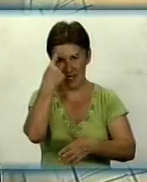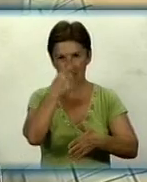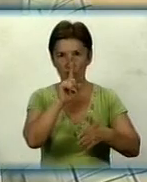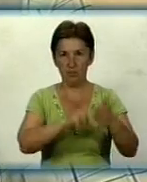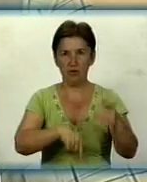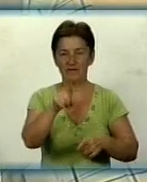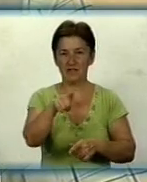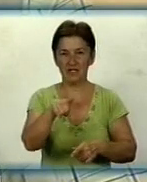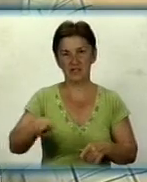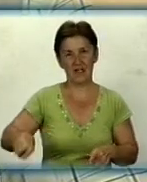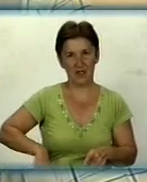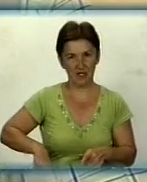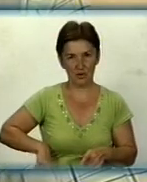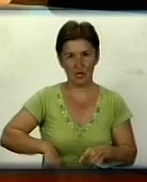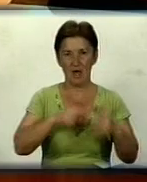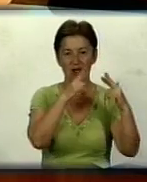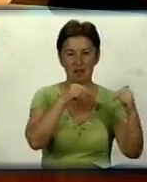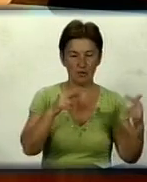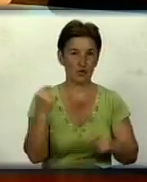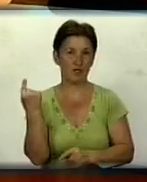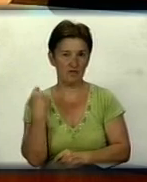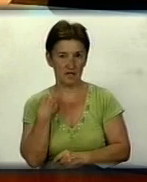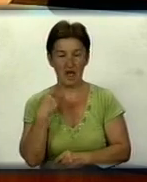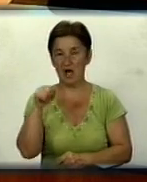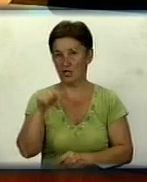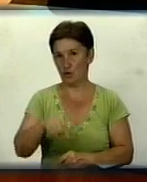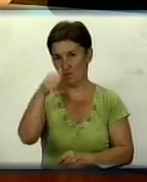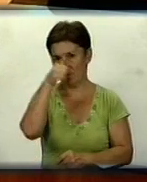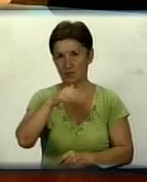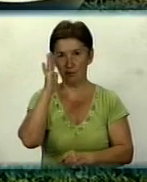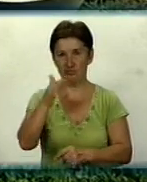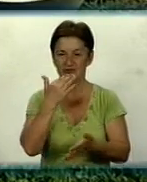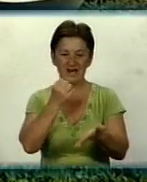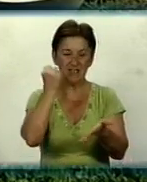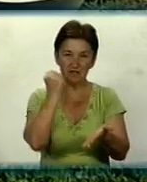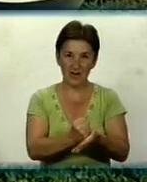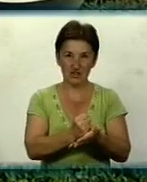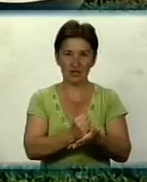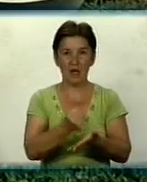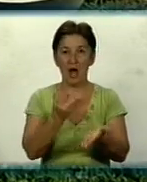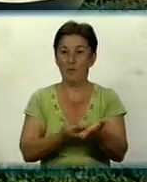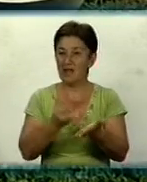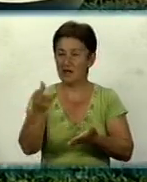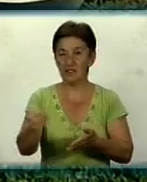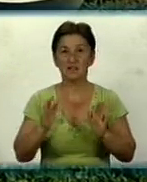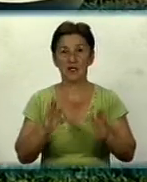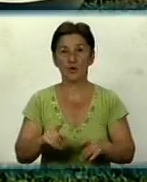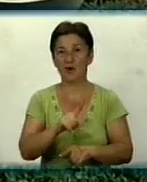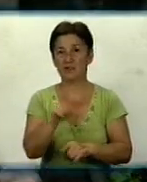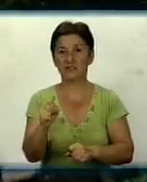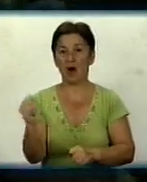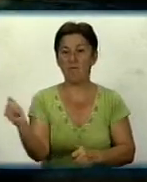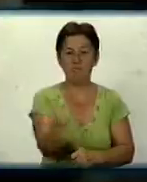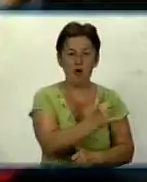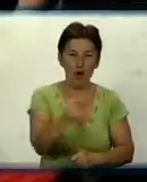кіровоград Роман Ілик. Відповідне рішення вже цього місяця мають затвердити на засіданні виконкому міськради. Платити доведеться лише за полив. За словами